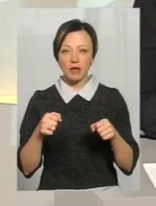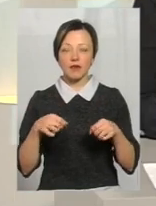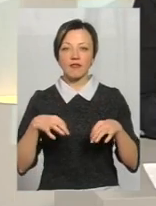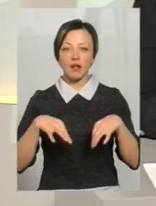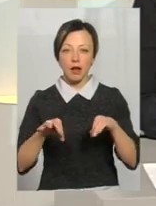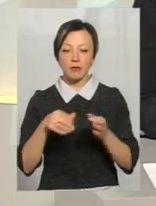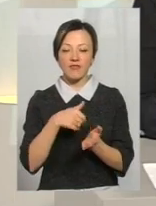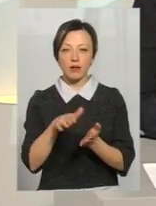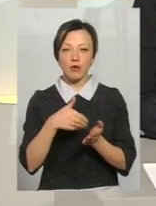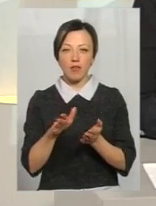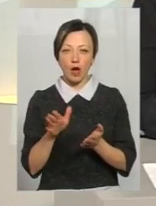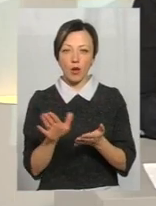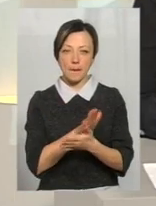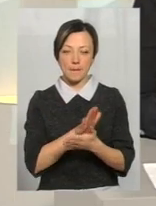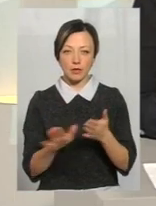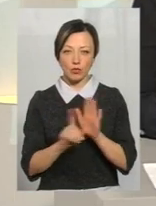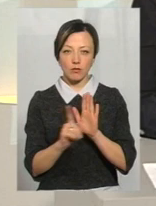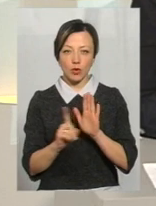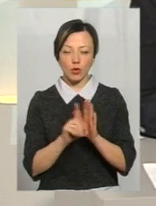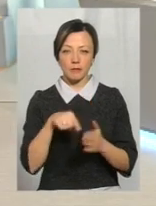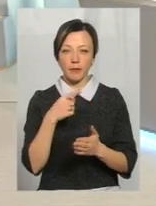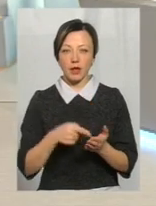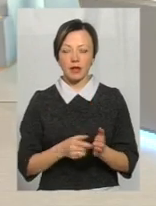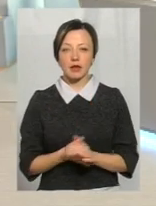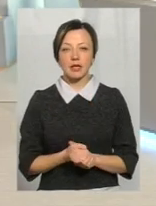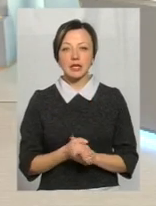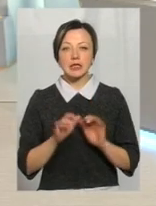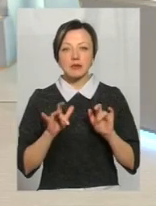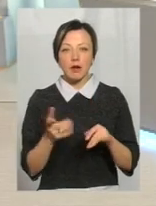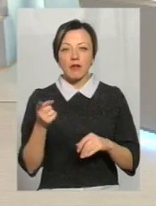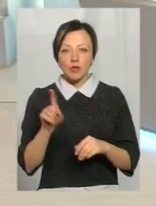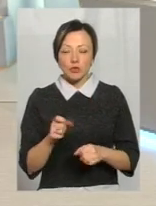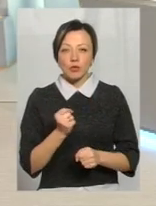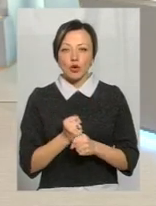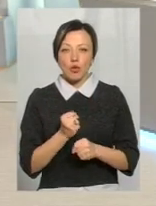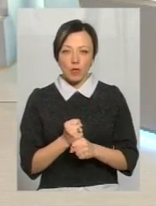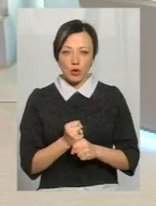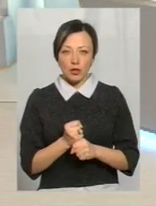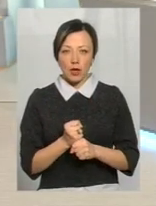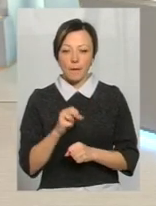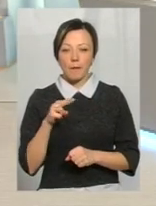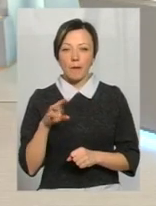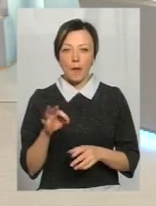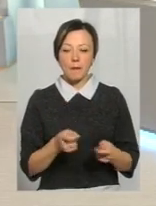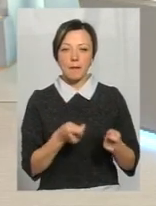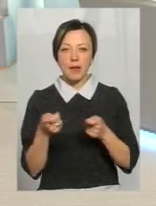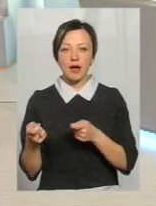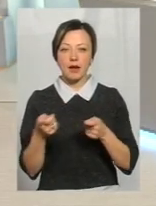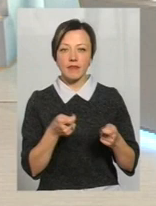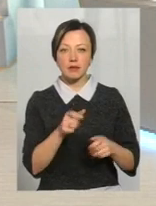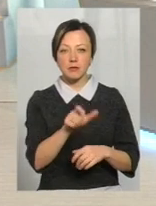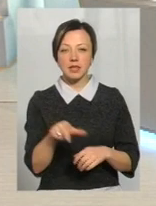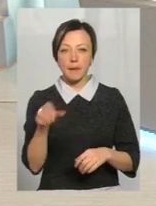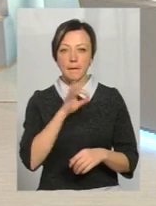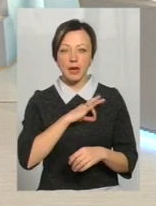відмовляють пільговиками проїзд? Річ тому, що робота по перевезенню пасажирів пільгових категорій,